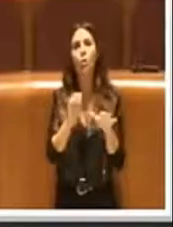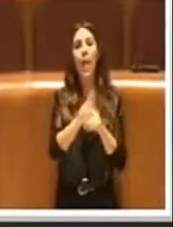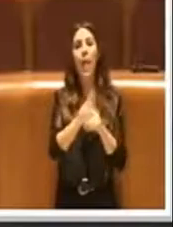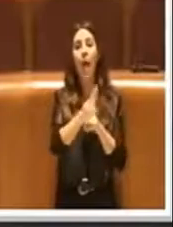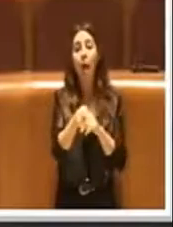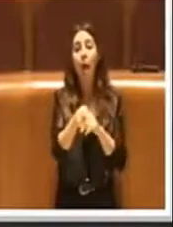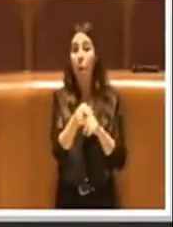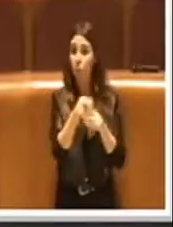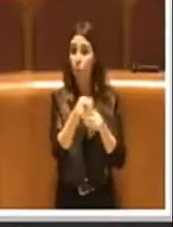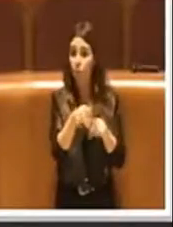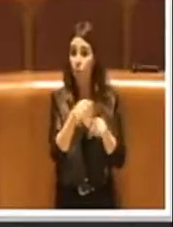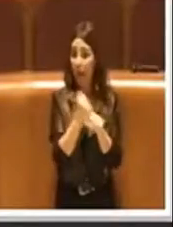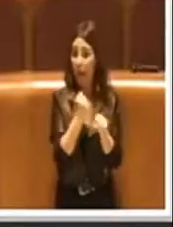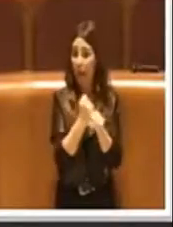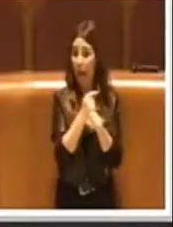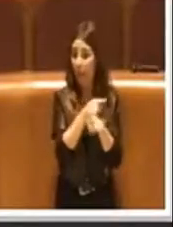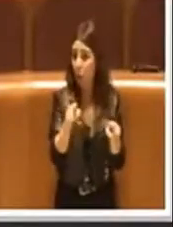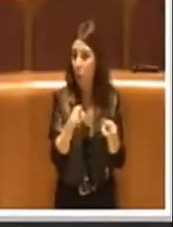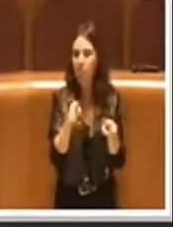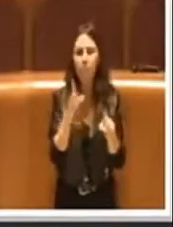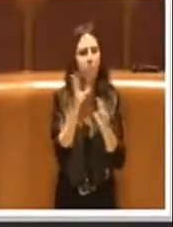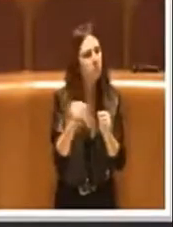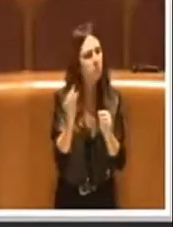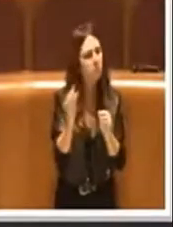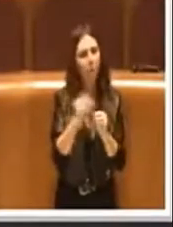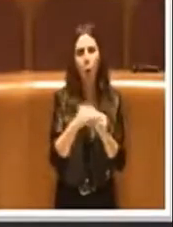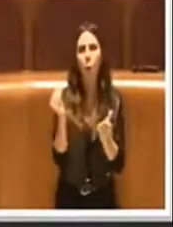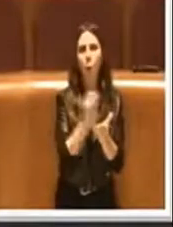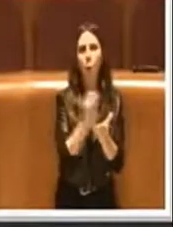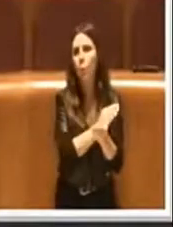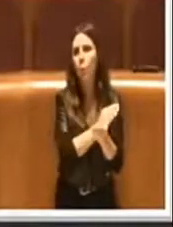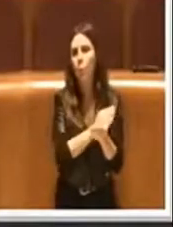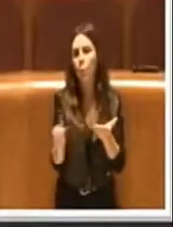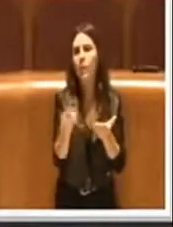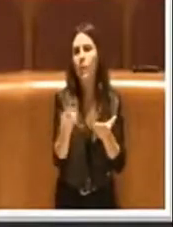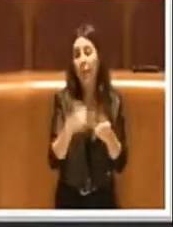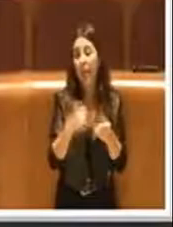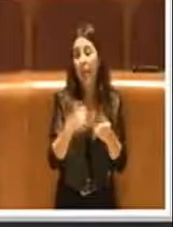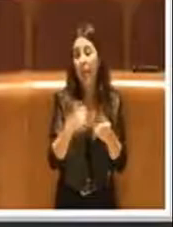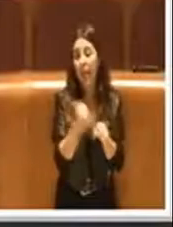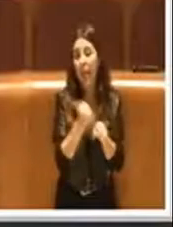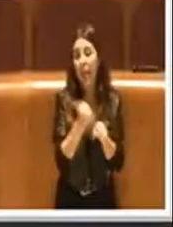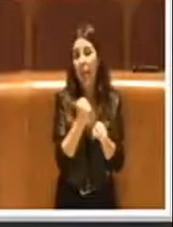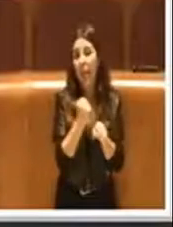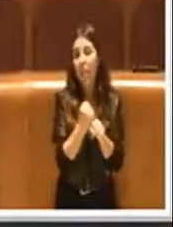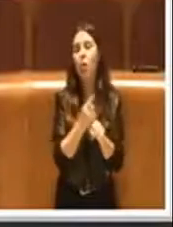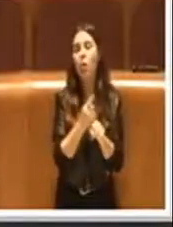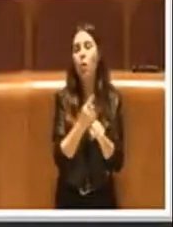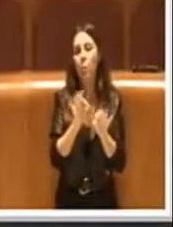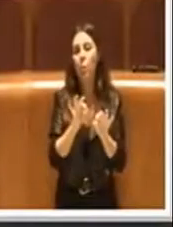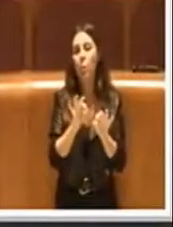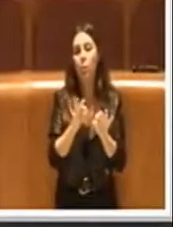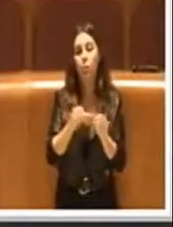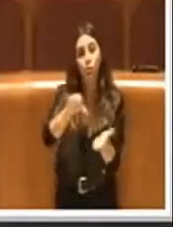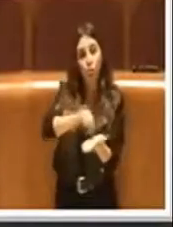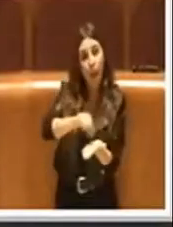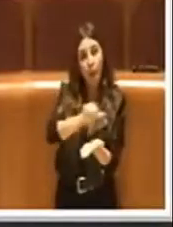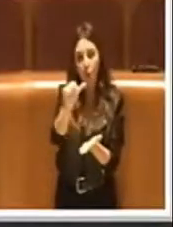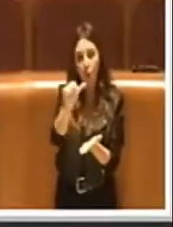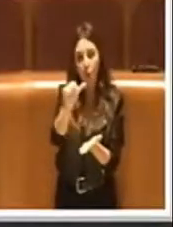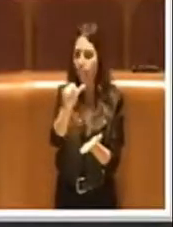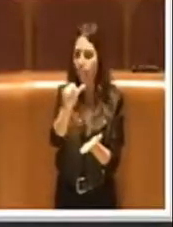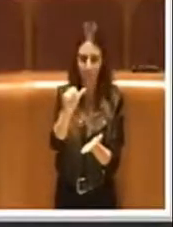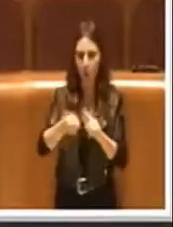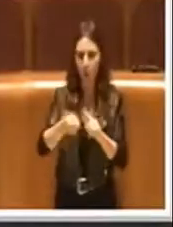tutti eseguiti, parliamo di interventi anche nelle periferie, soprattutto nelle